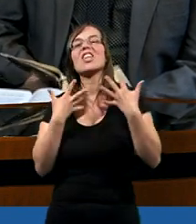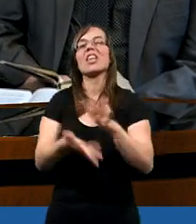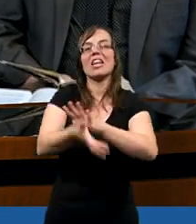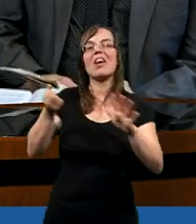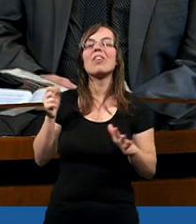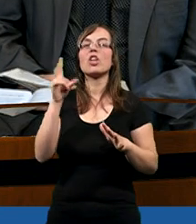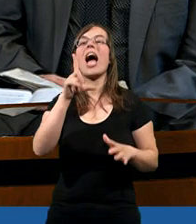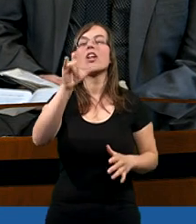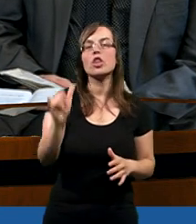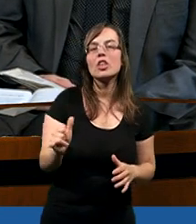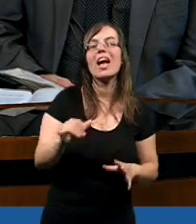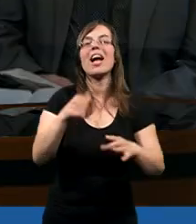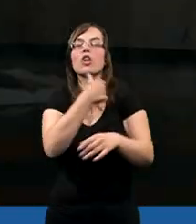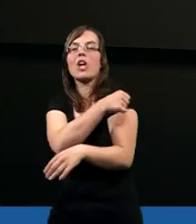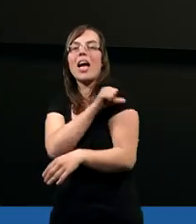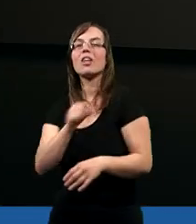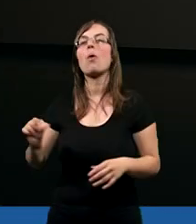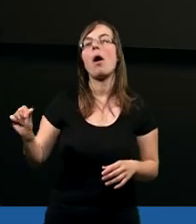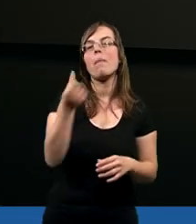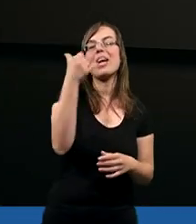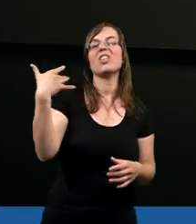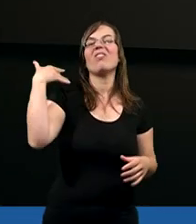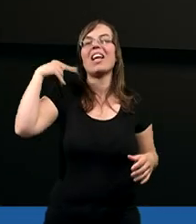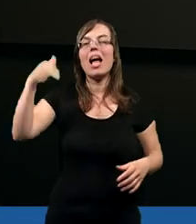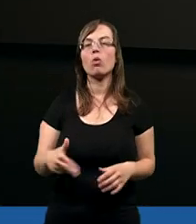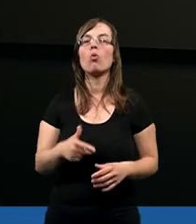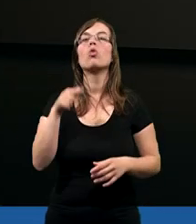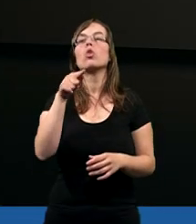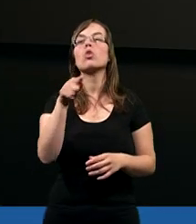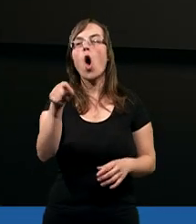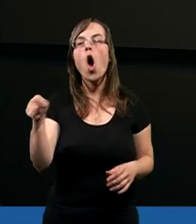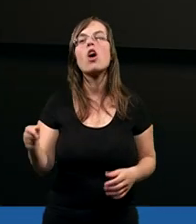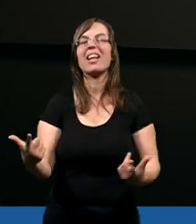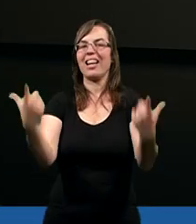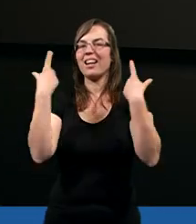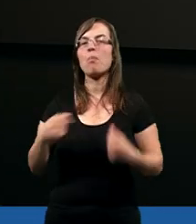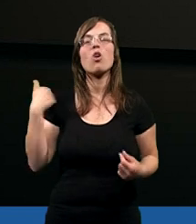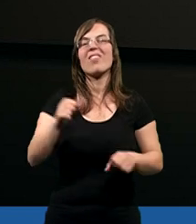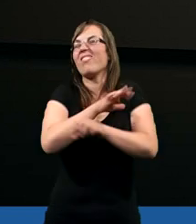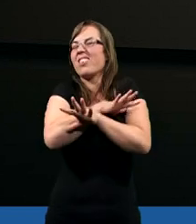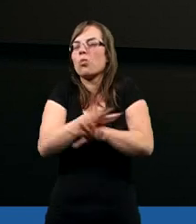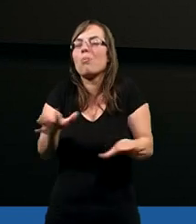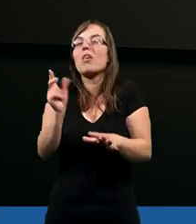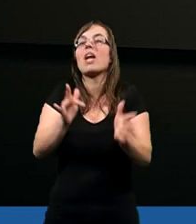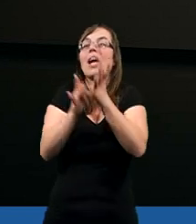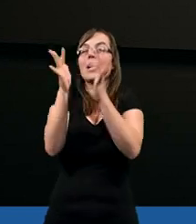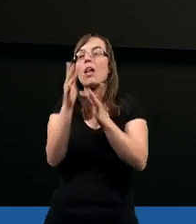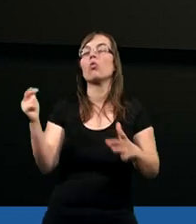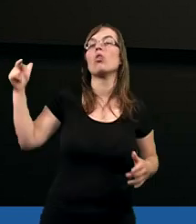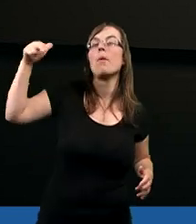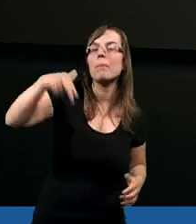wyciągnąć, że ci chrześcijanie w pierwszym wieku, to oni spodziewali się, że Pan Jezus